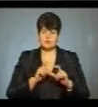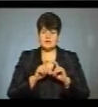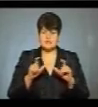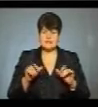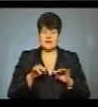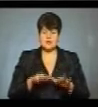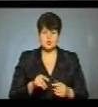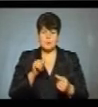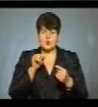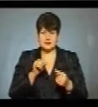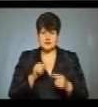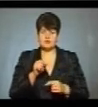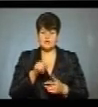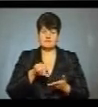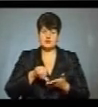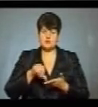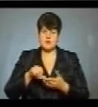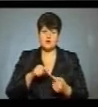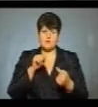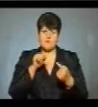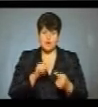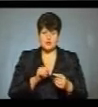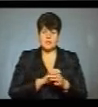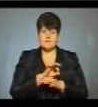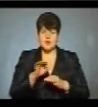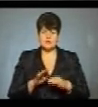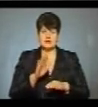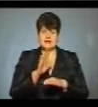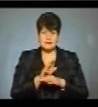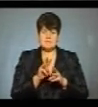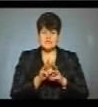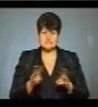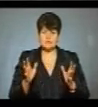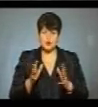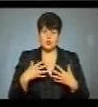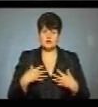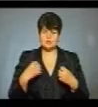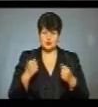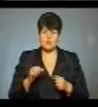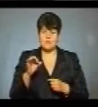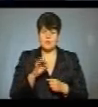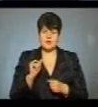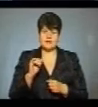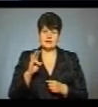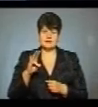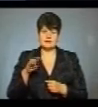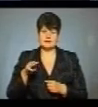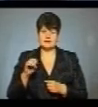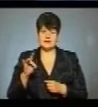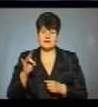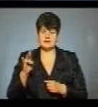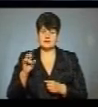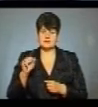акцію протесту. Вони виступають проти проєкту наказу Міністерства охорони здоров'я про інтернатуру. «Ми не